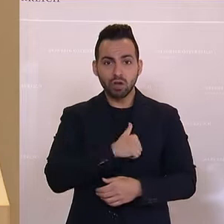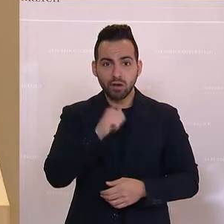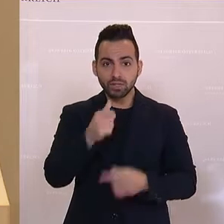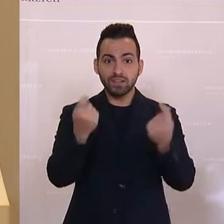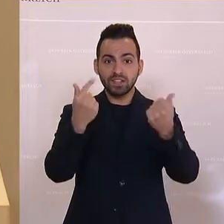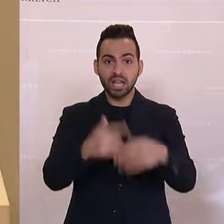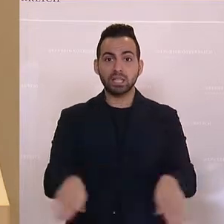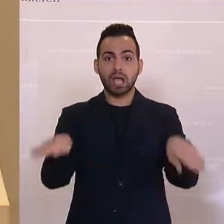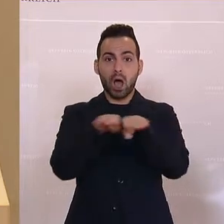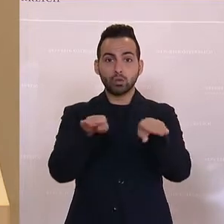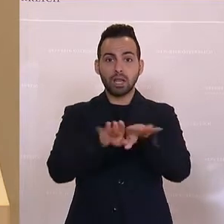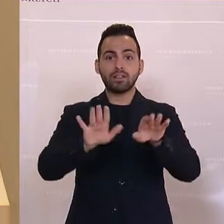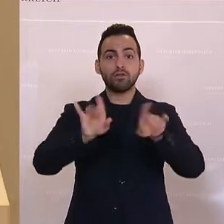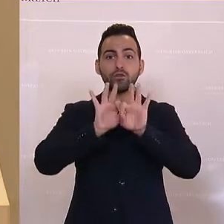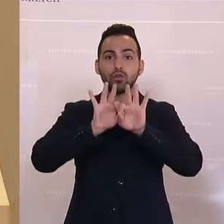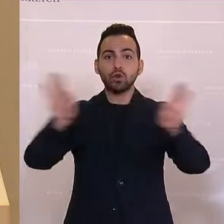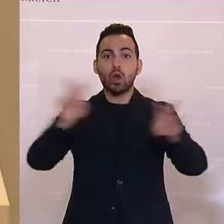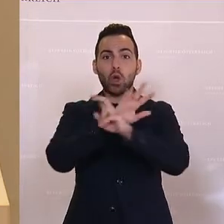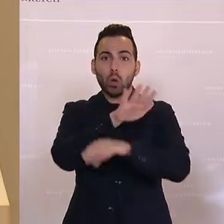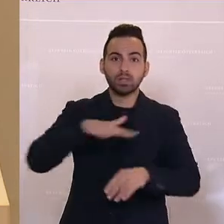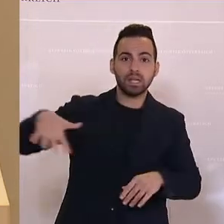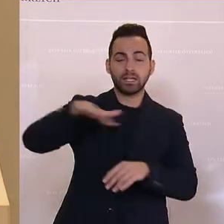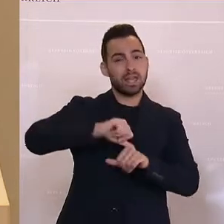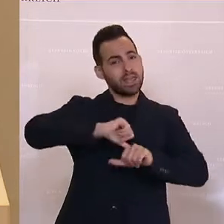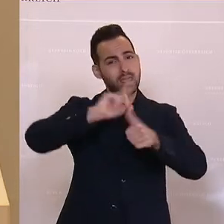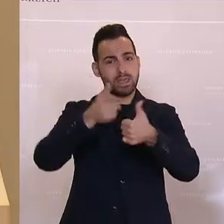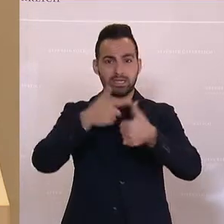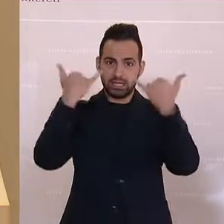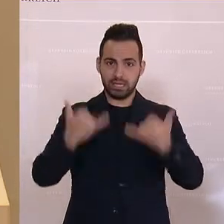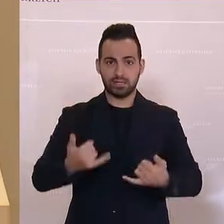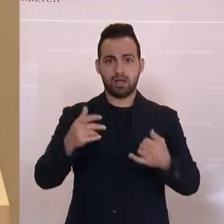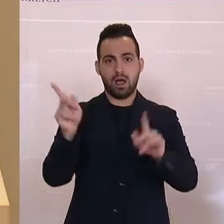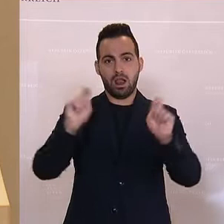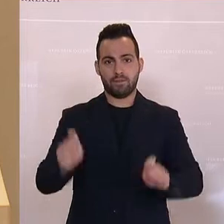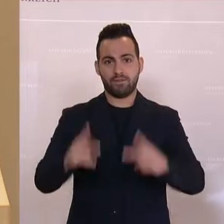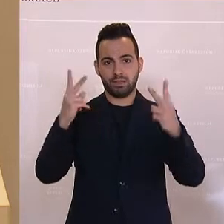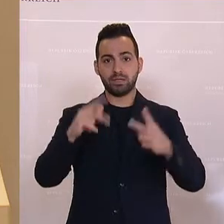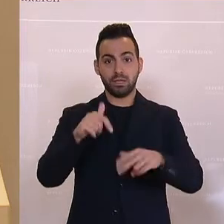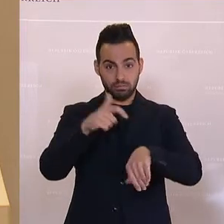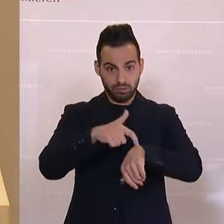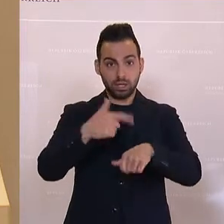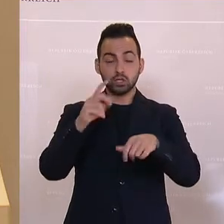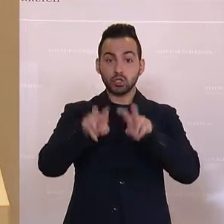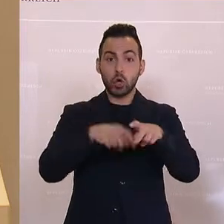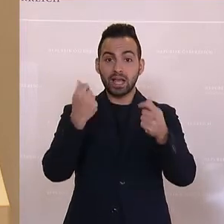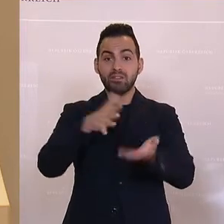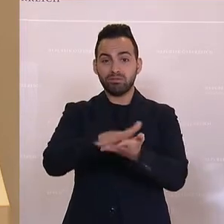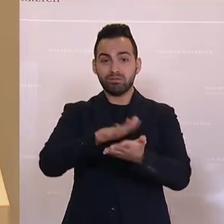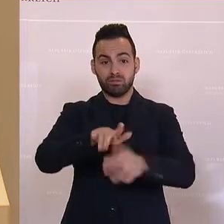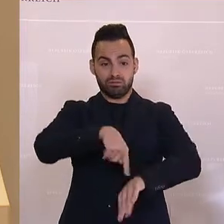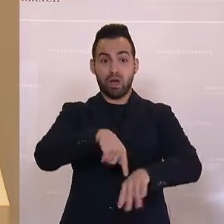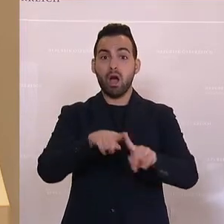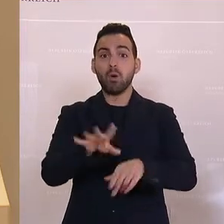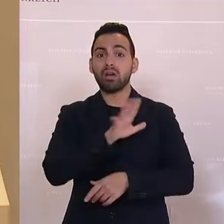Finanzausgleich zu entflechten. Und das wäre ein Gebot der ersten Stunde. Weil es ist nicht nur Steuergeldverschwendung, es ist vor allem auch